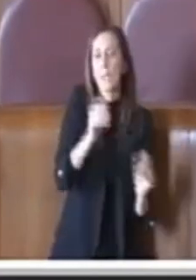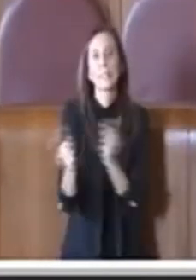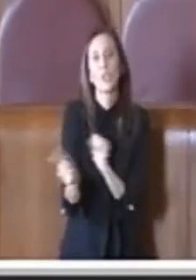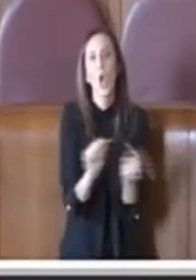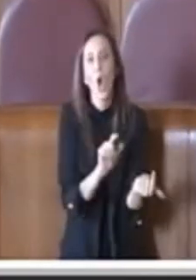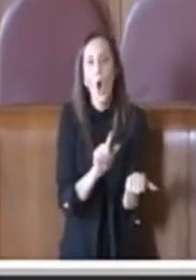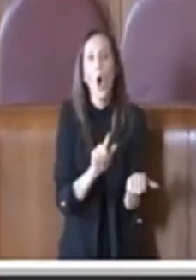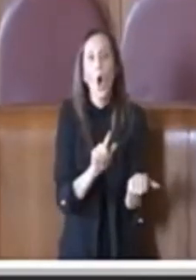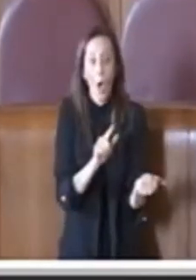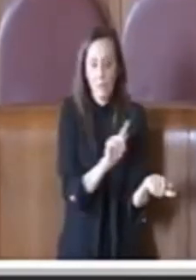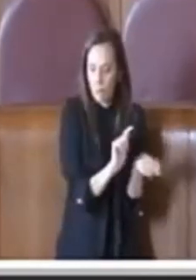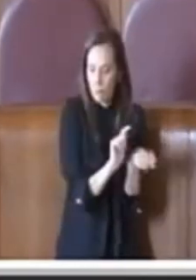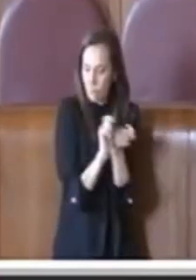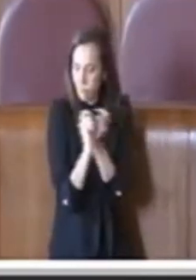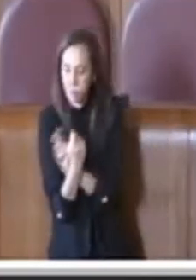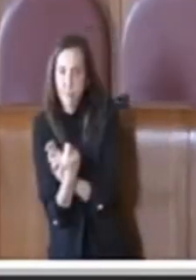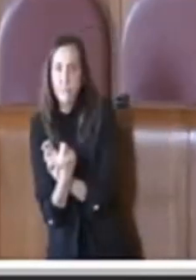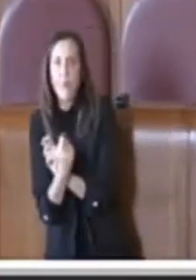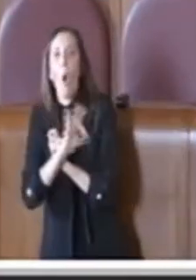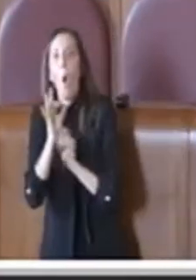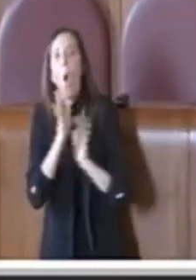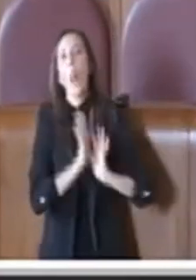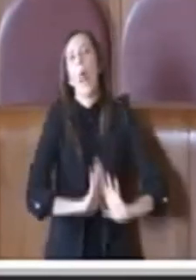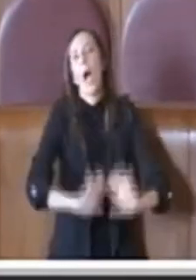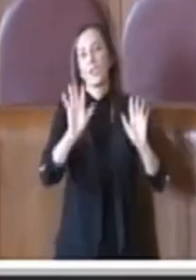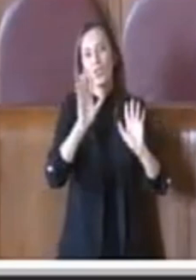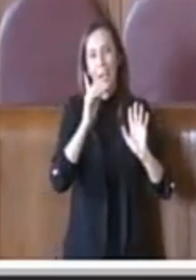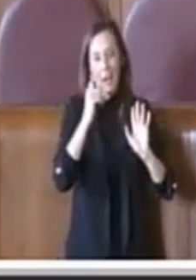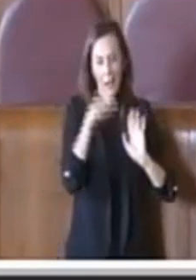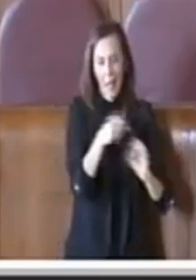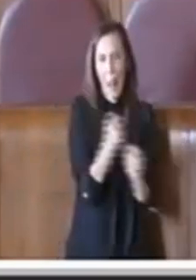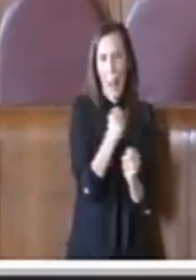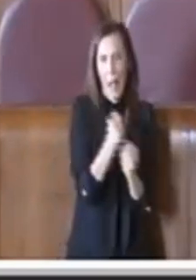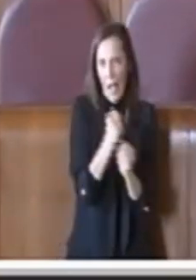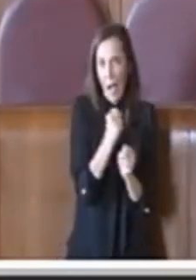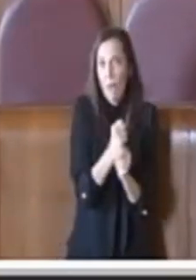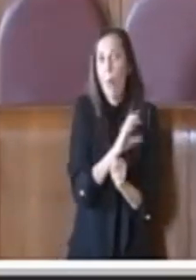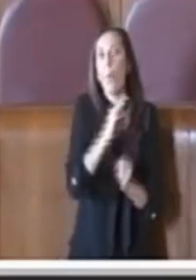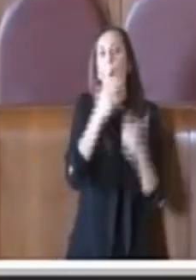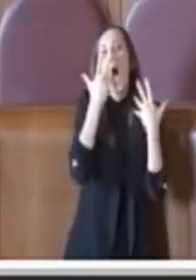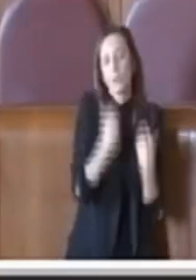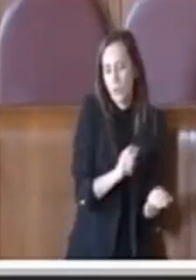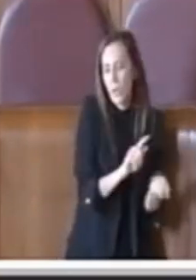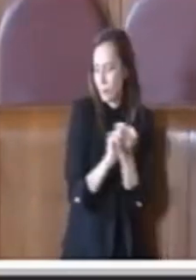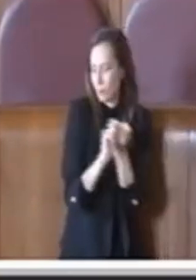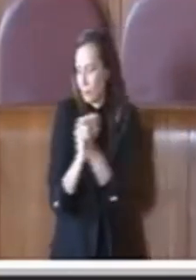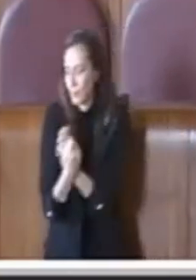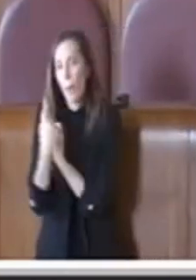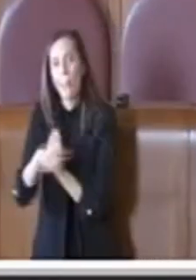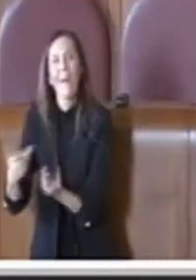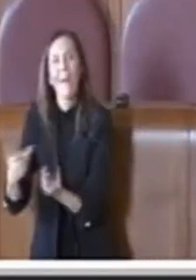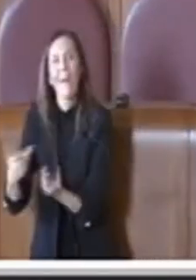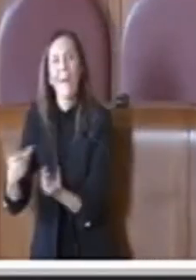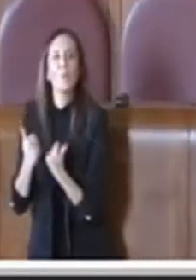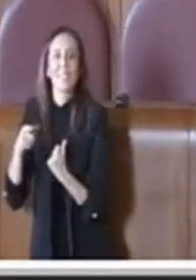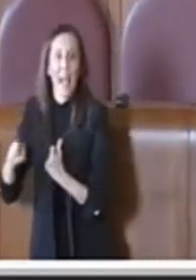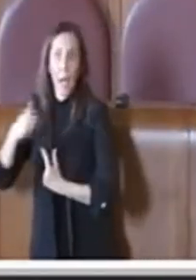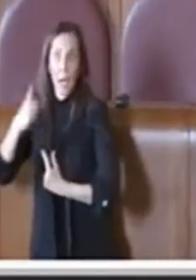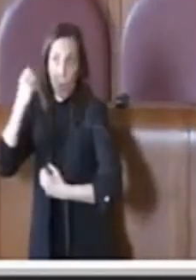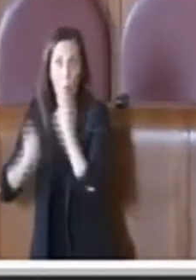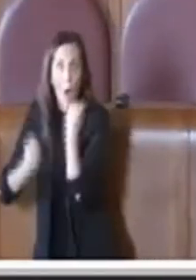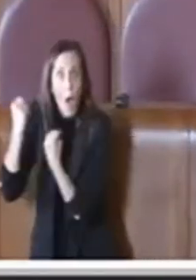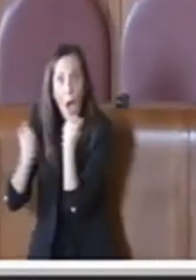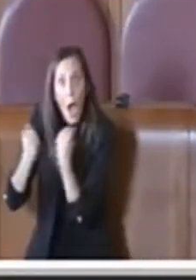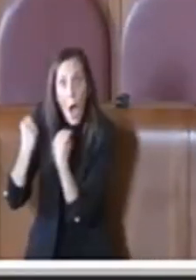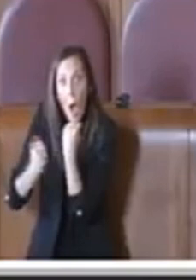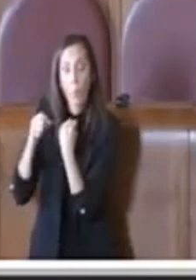stabilirà sì come dare anche un supporto per acquistare un mezzo sostenibile, un